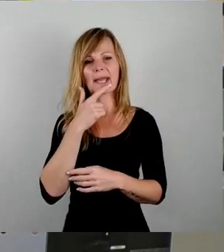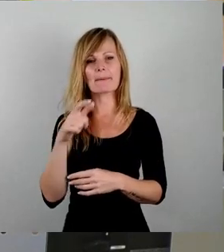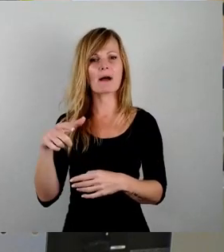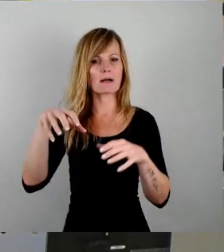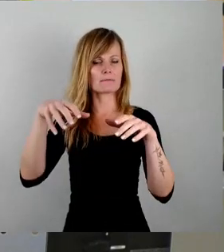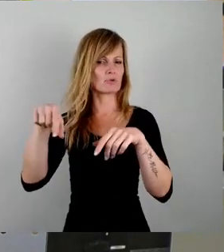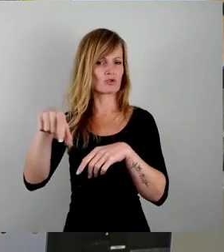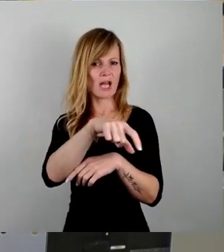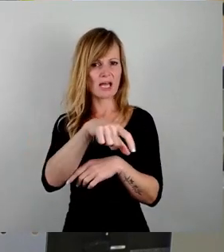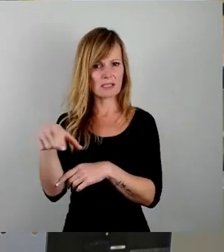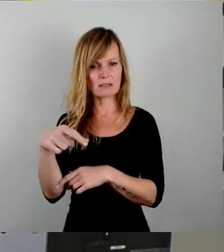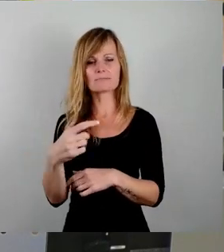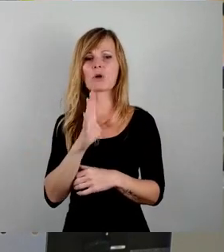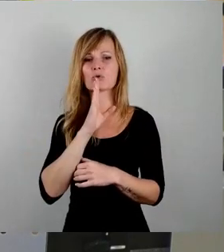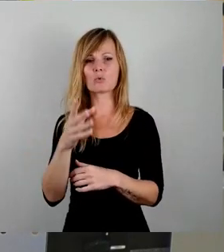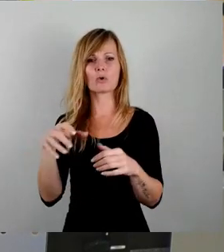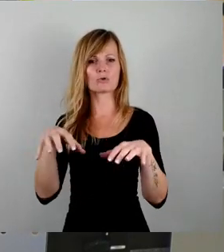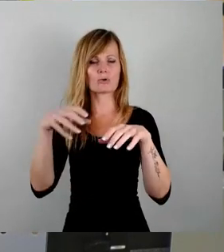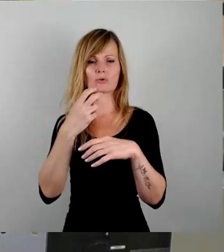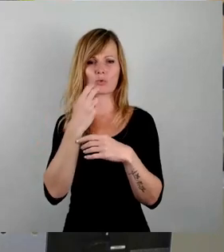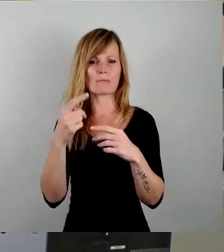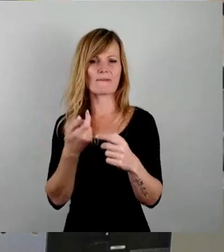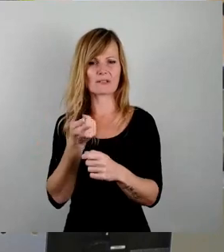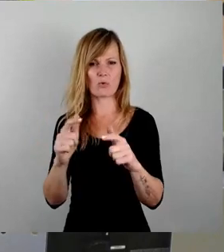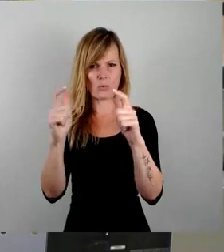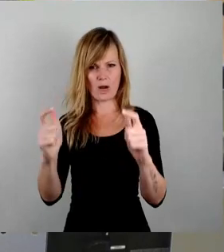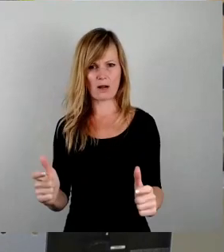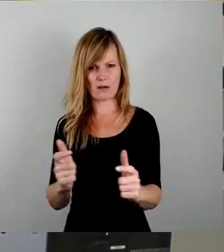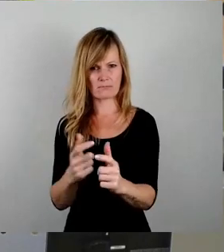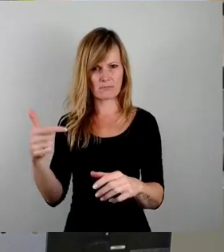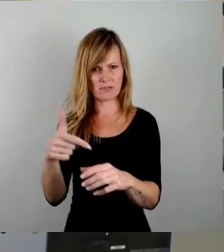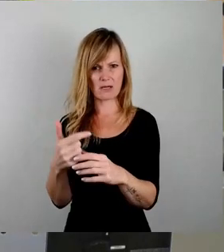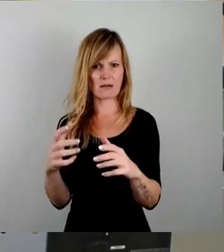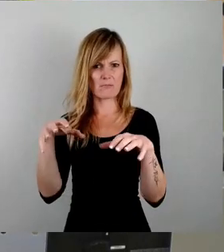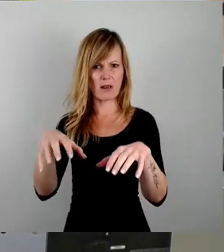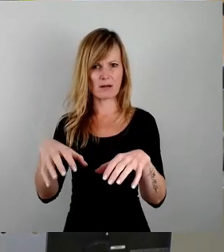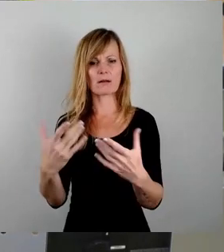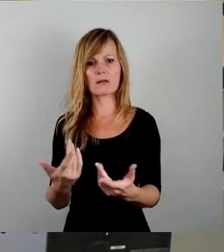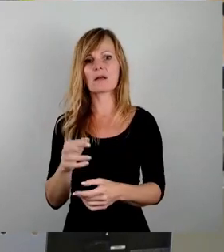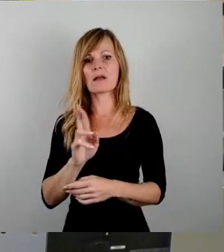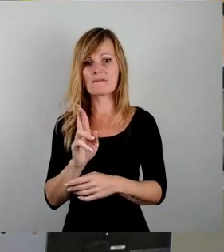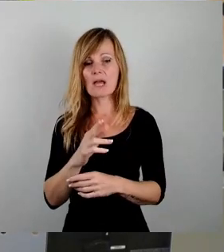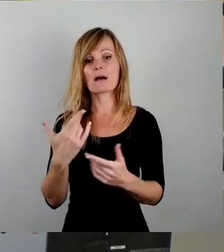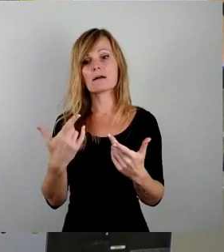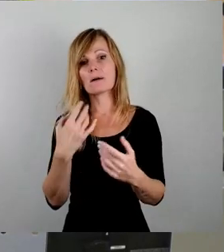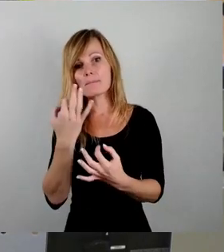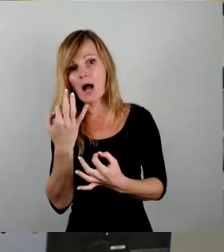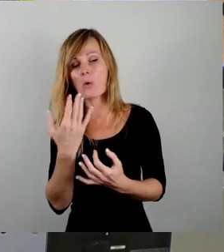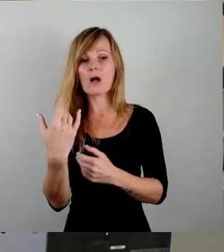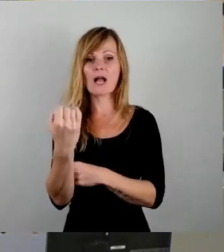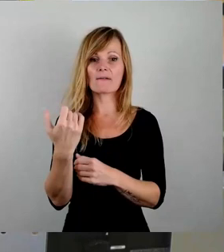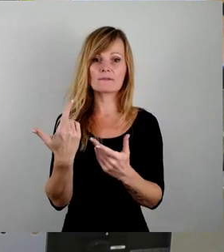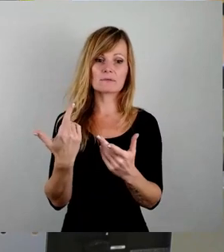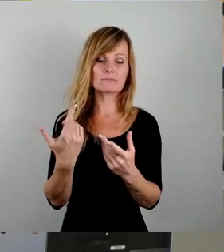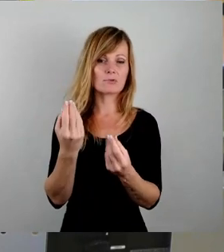Wie bekannt ist das Tanklager dafür zuständig, im Krisenfall alle Verbraucher, die Kraftstoff brauchen, zu versorgen. Dazu